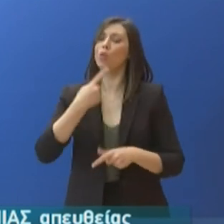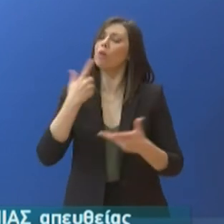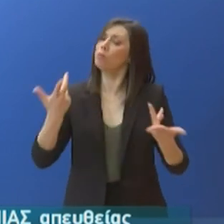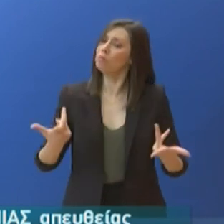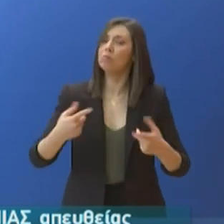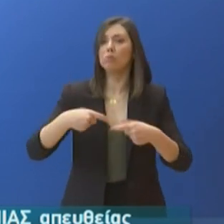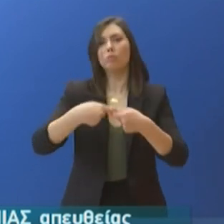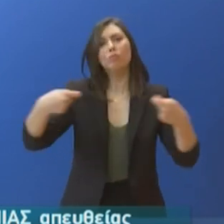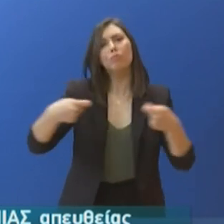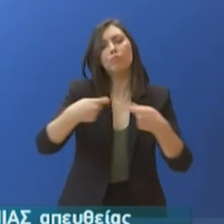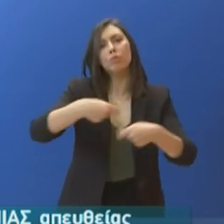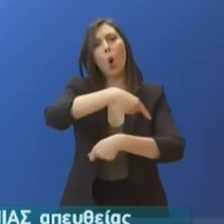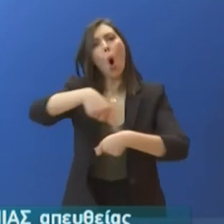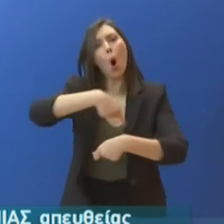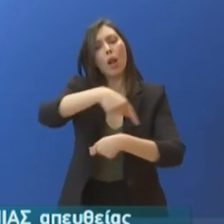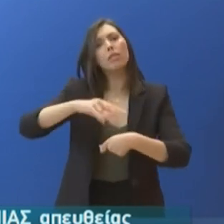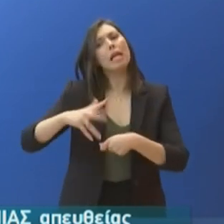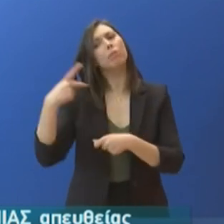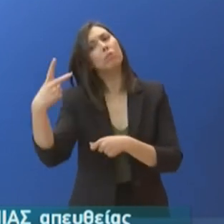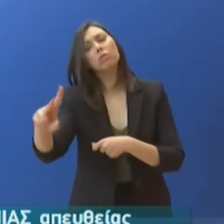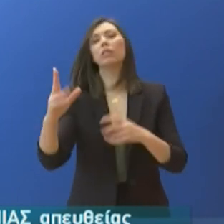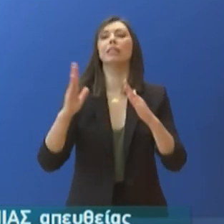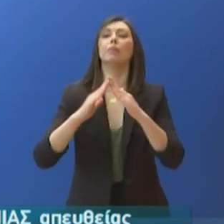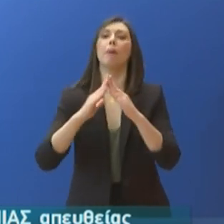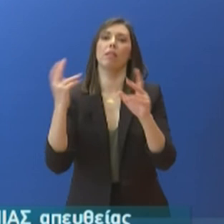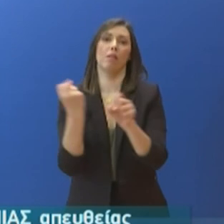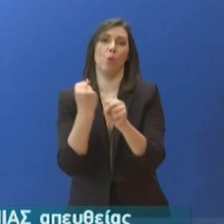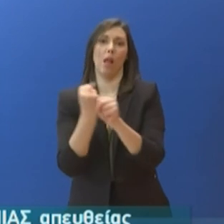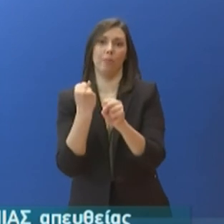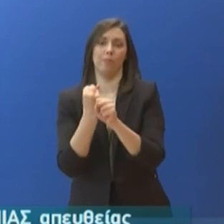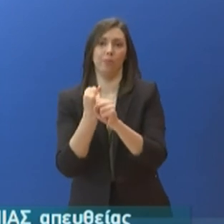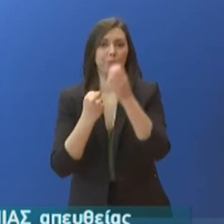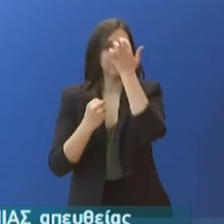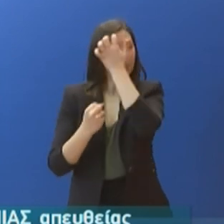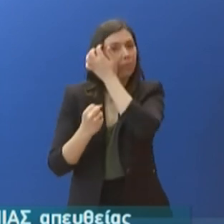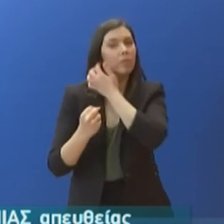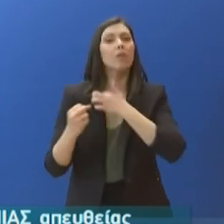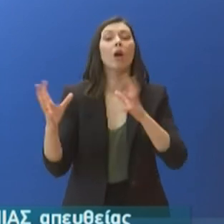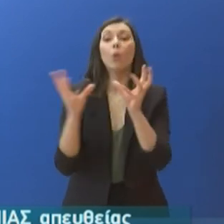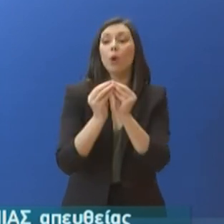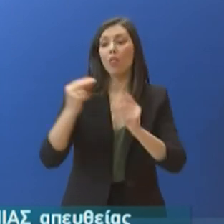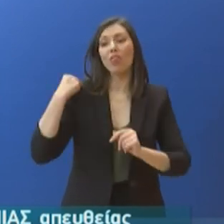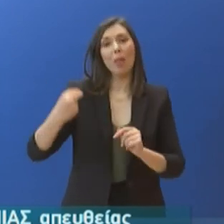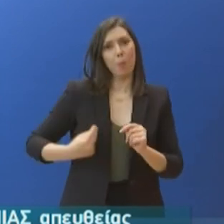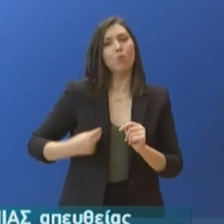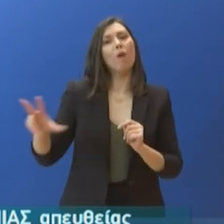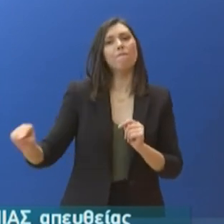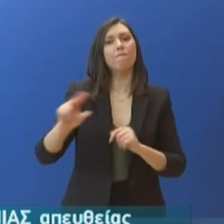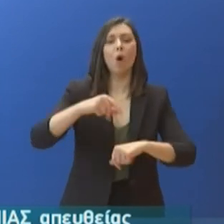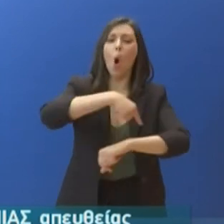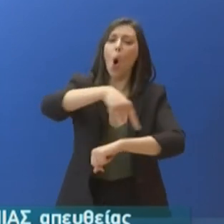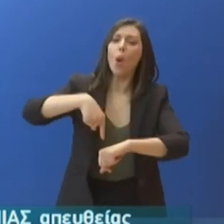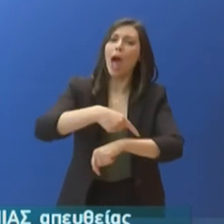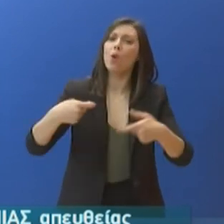ή εργασία εξ αποστάσεως Για τους εργαζόμενους του δημόσιου τομέα δημιουργείται επίσης η δυνατότητα εργασίας με ευέλικτο